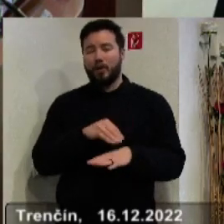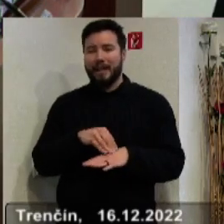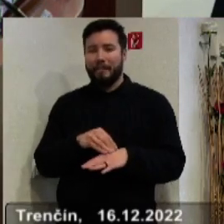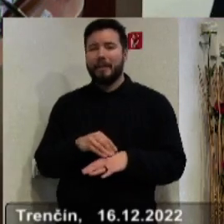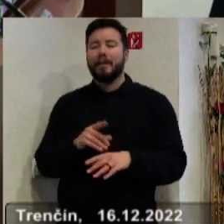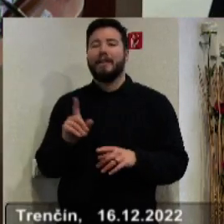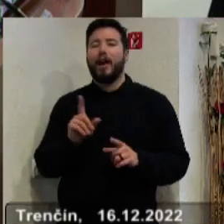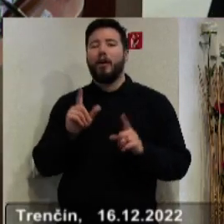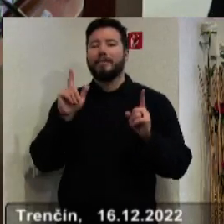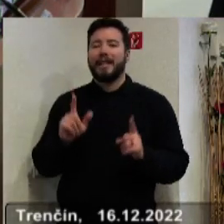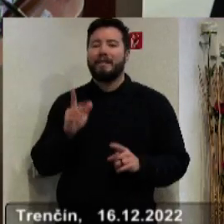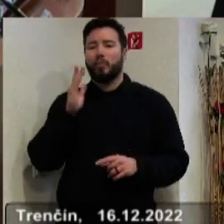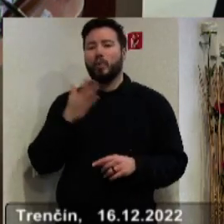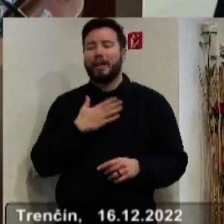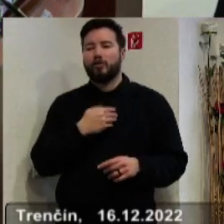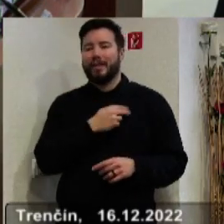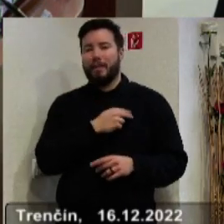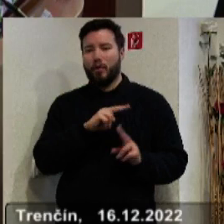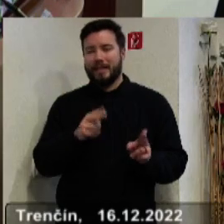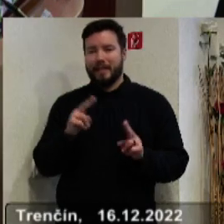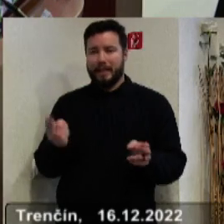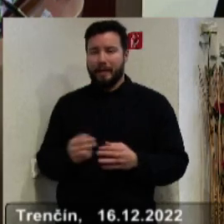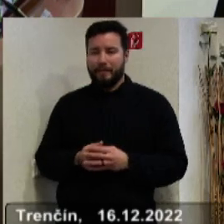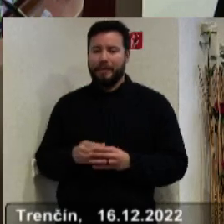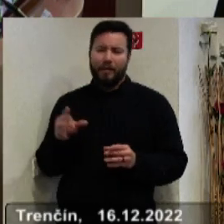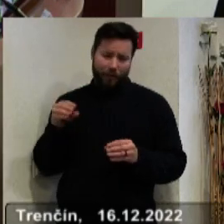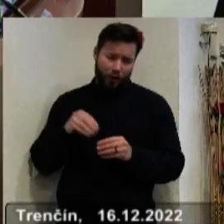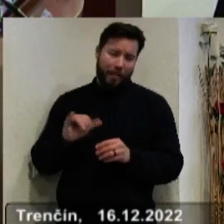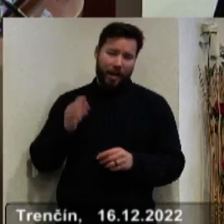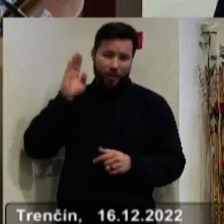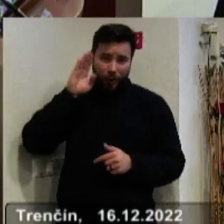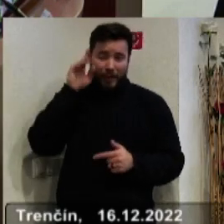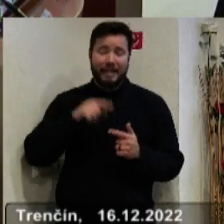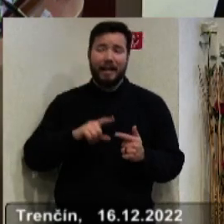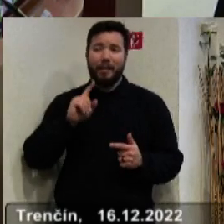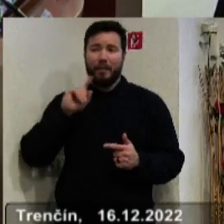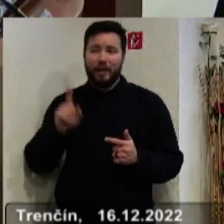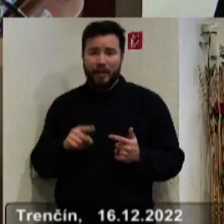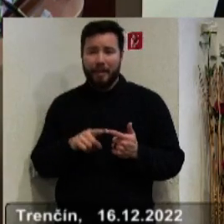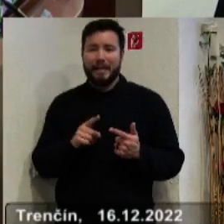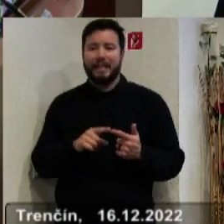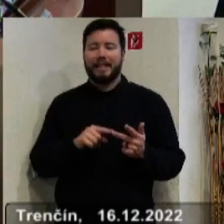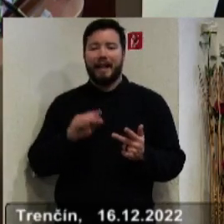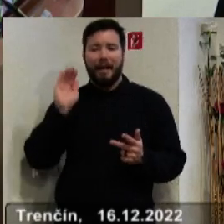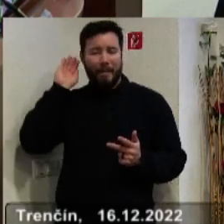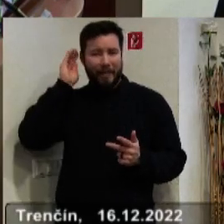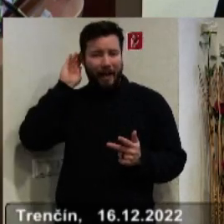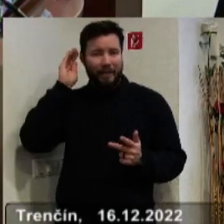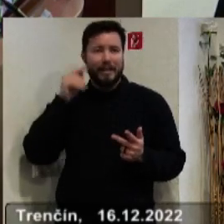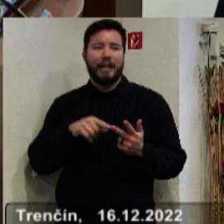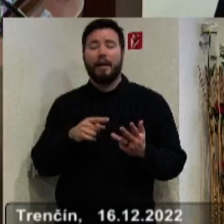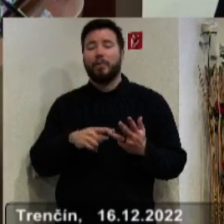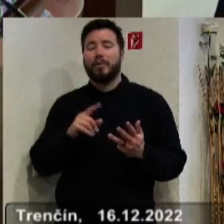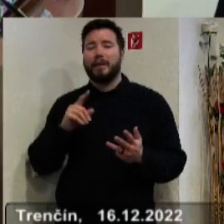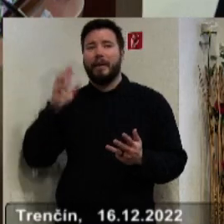akom stave budú naše nemocnice. Všetkne tej Bojnickej, Povasko-Bistrickej, Mijalskej, aj tej